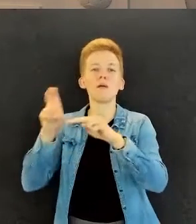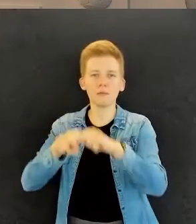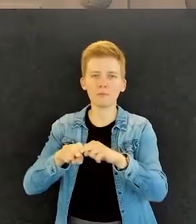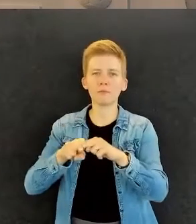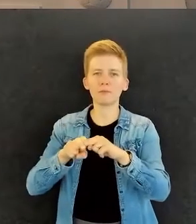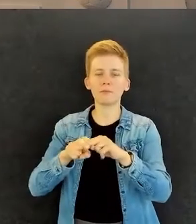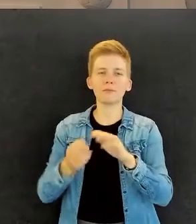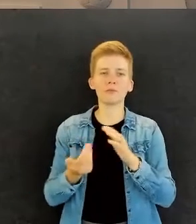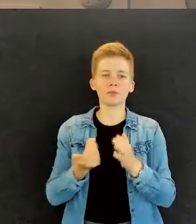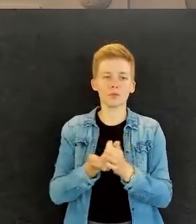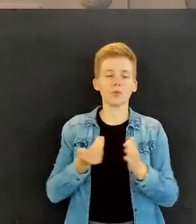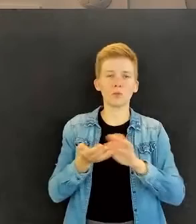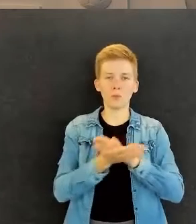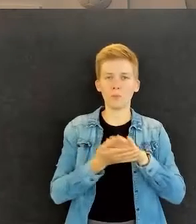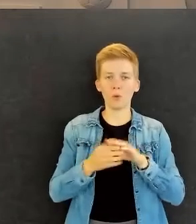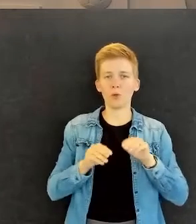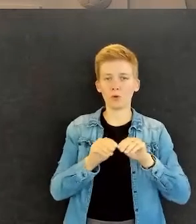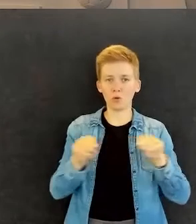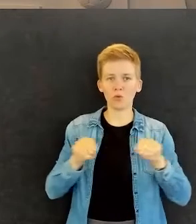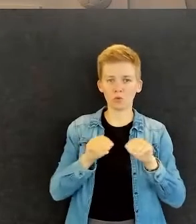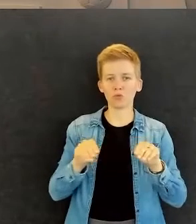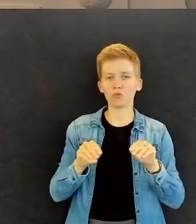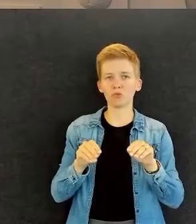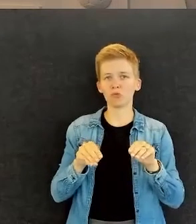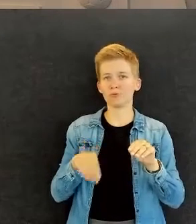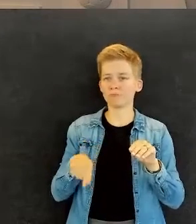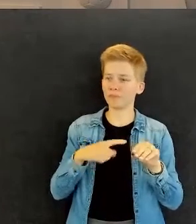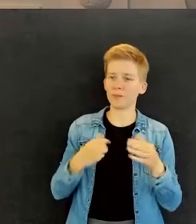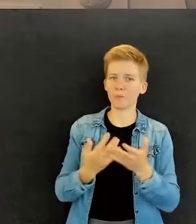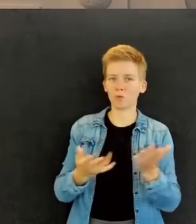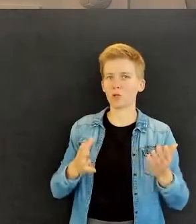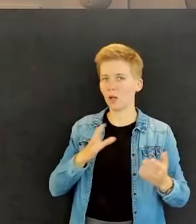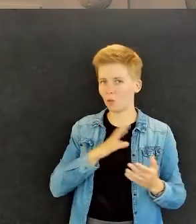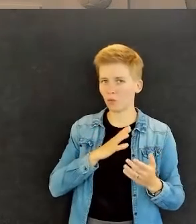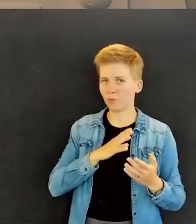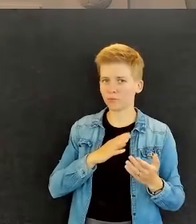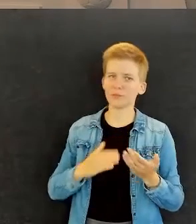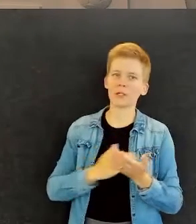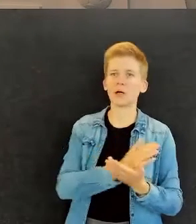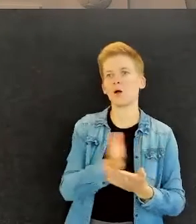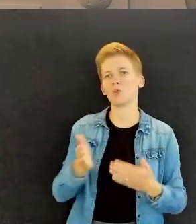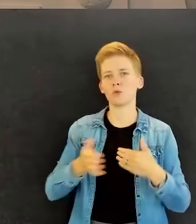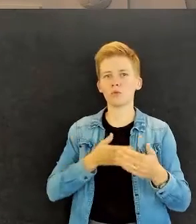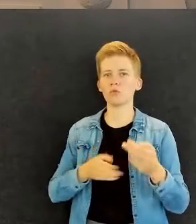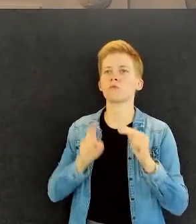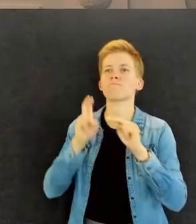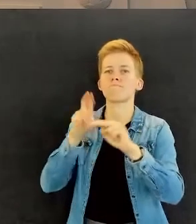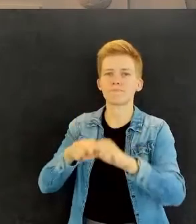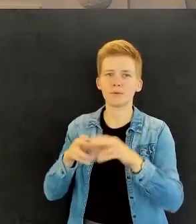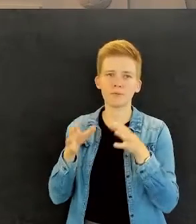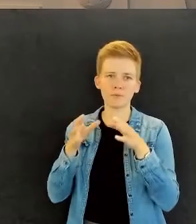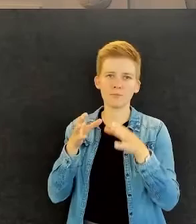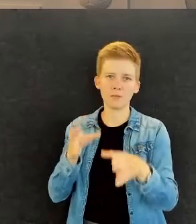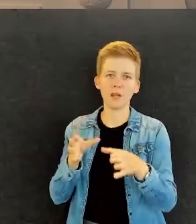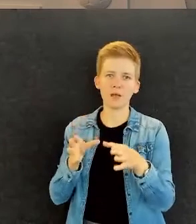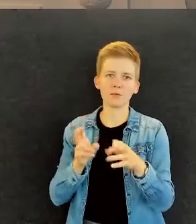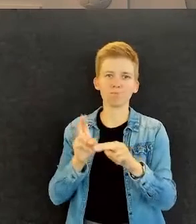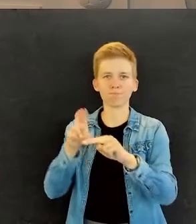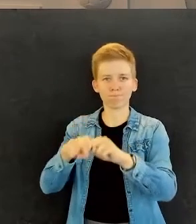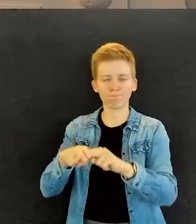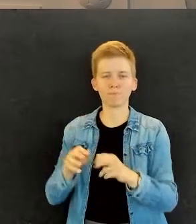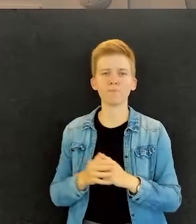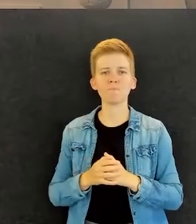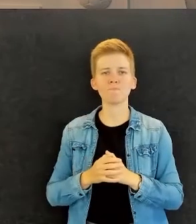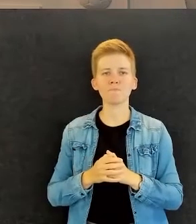pohjakoulutus aika monella, minkä kautta tullaan lajin pariin tai